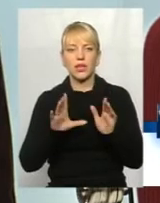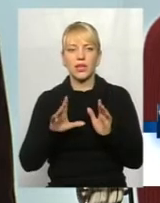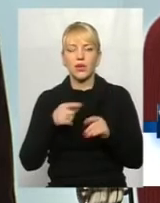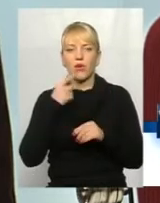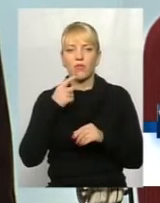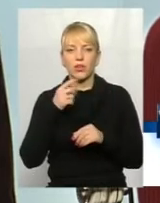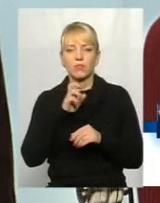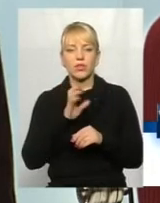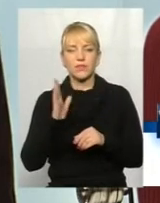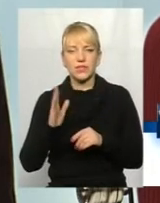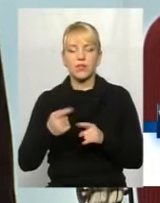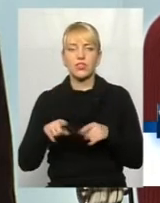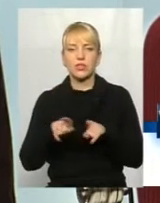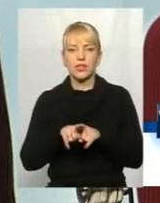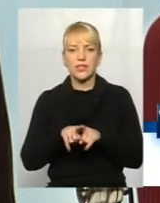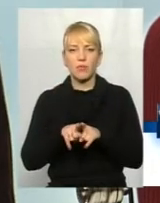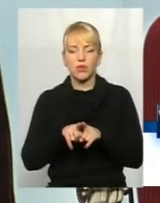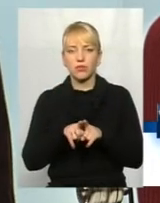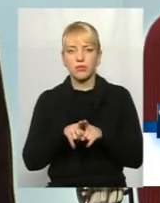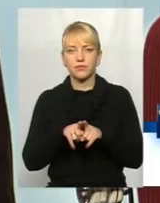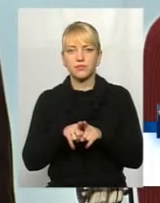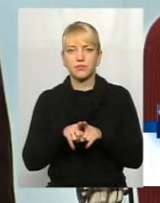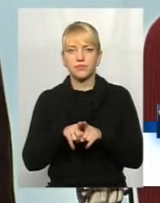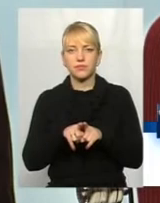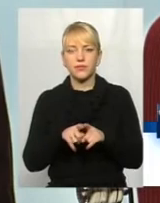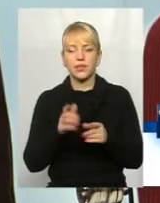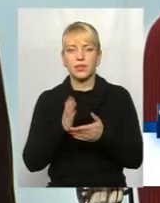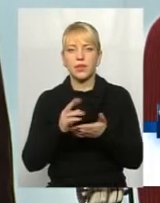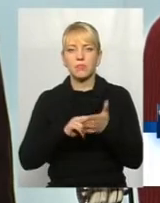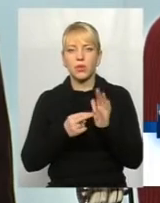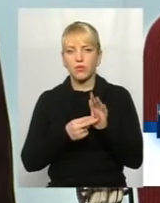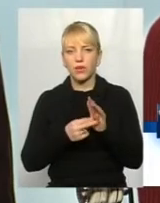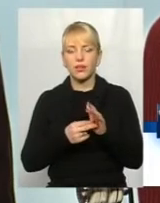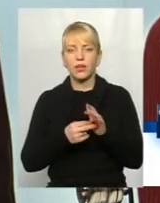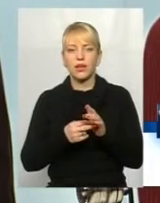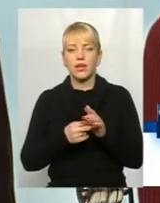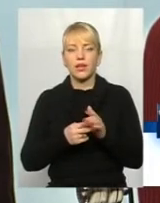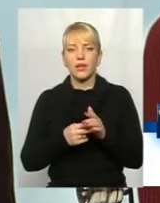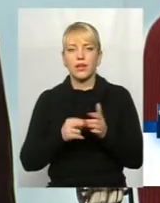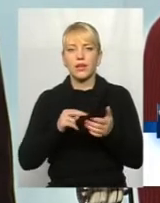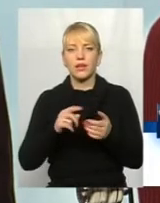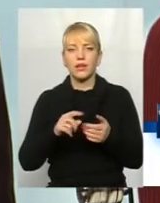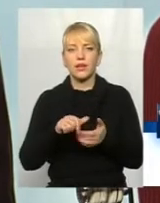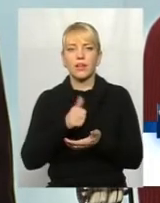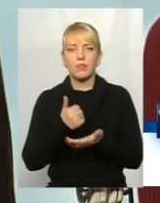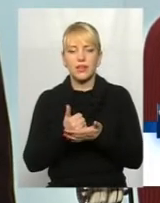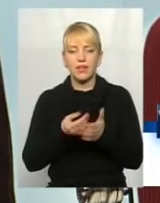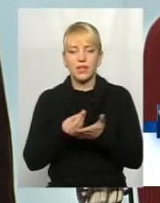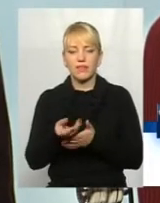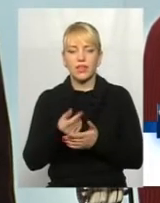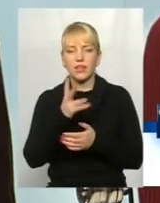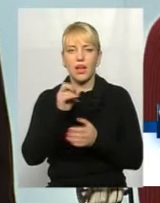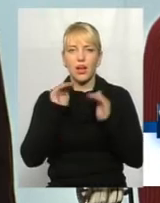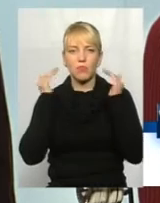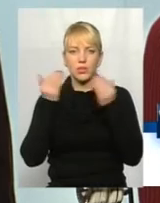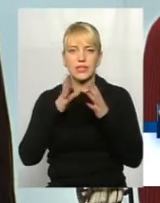Васильович. Так само зараз йде планування капітальних видатків на формування амбулаторій сімейної медицини, тому що